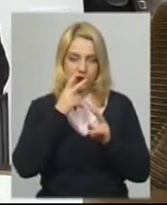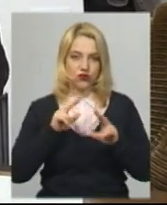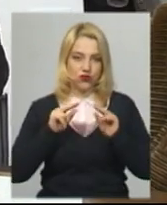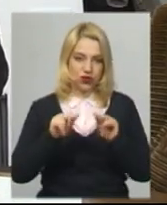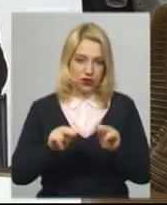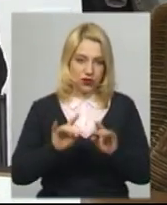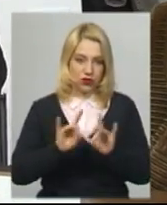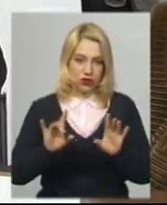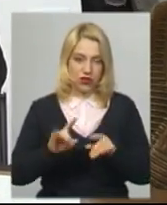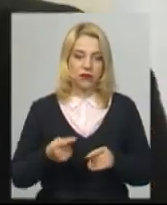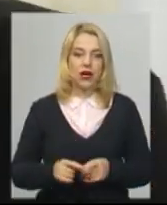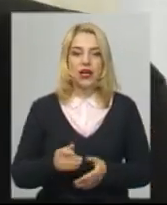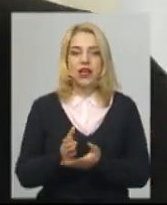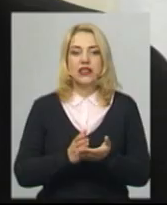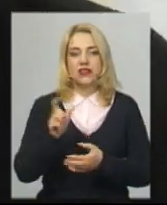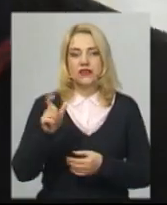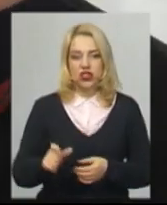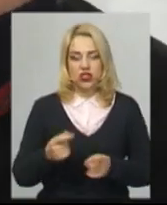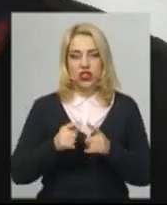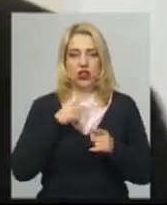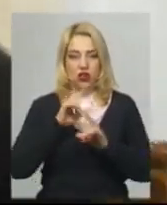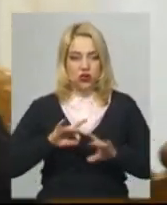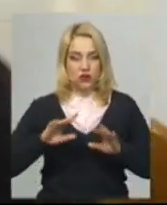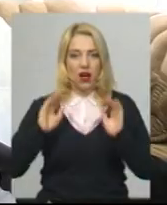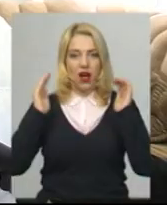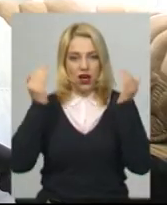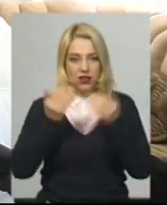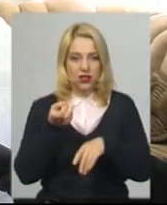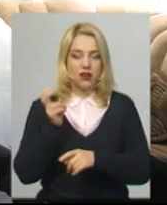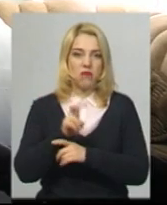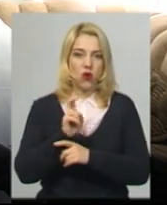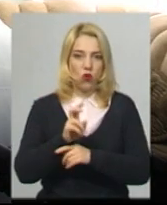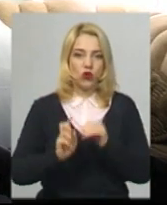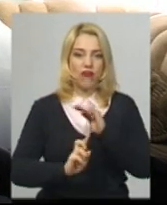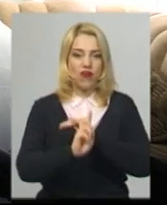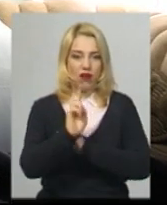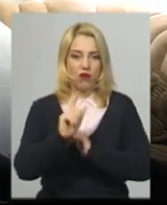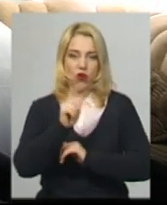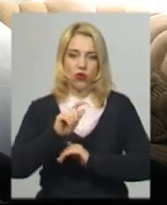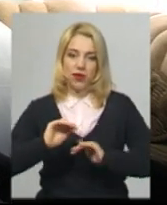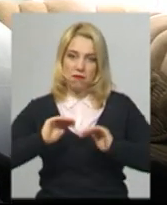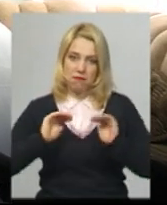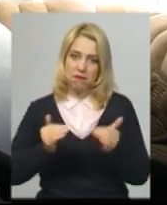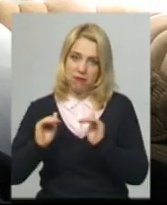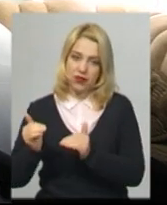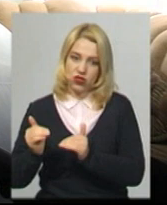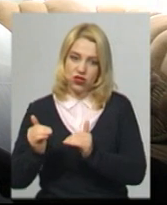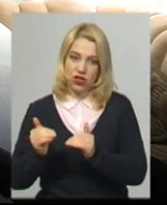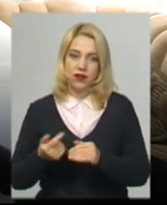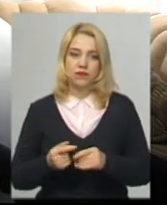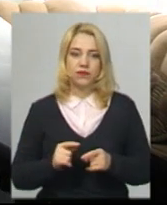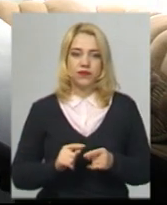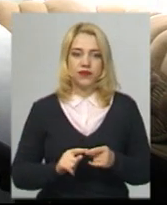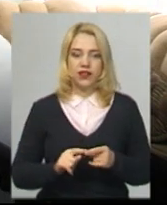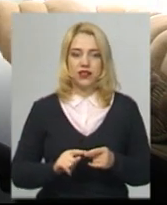Священик розповідає, через карантин прихожан храму менше. Зараз не з багатьма, зараз менше набагато, це тільки для тих,